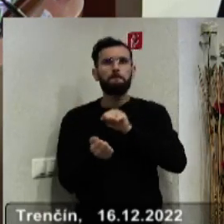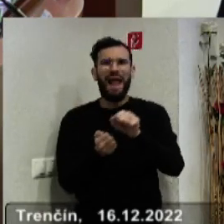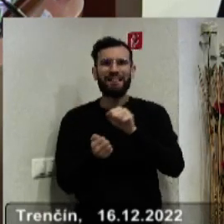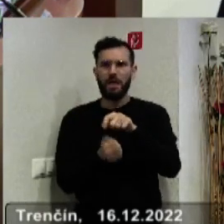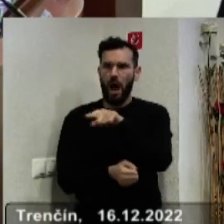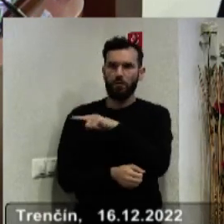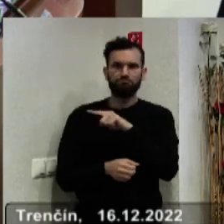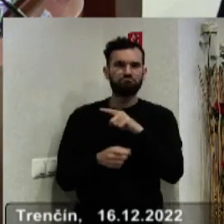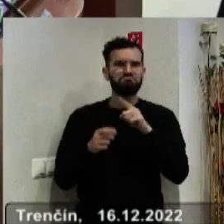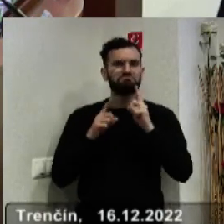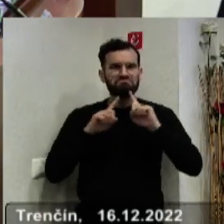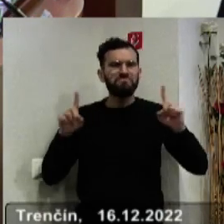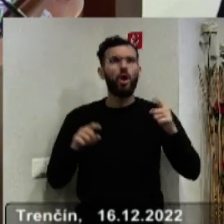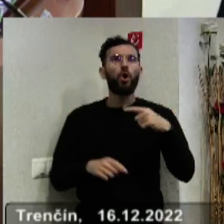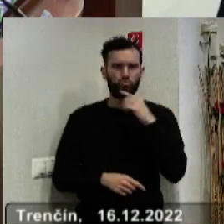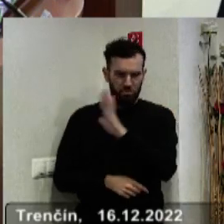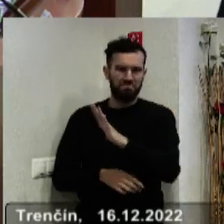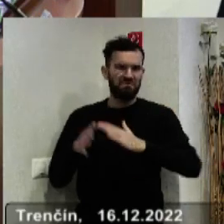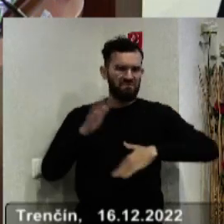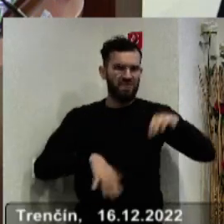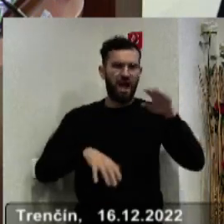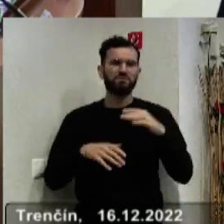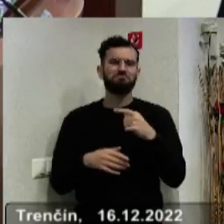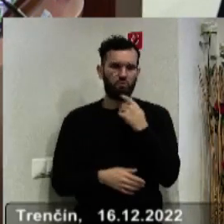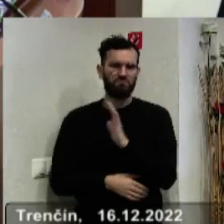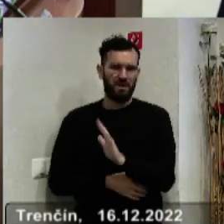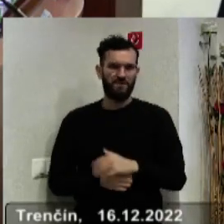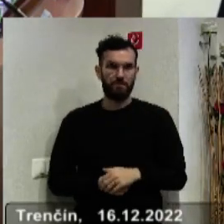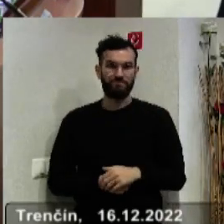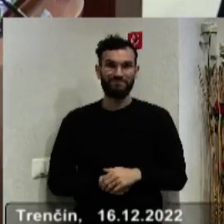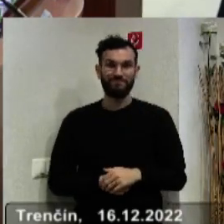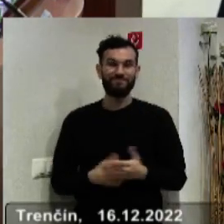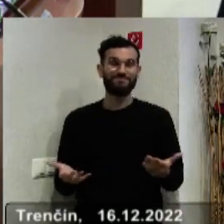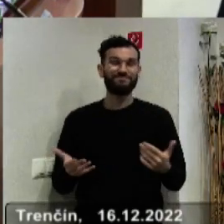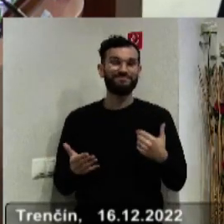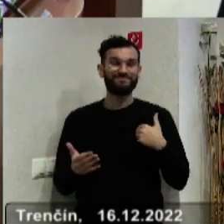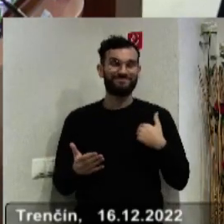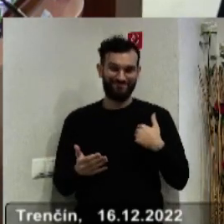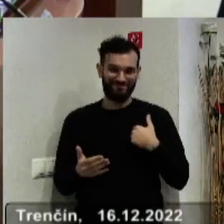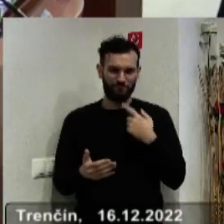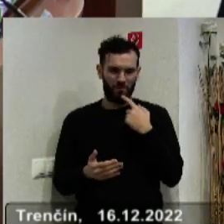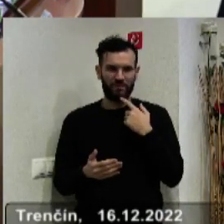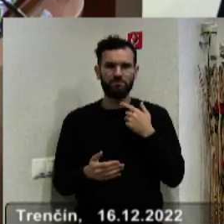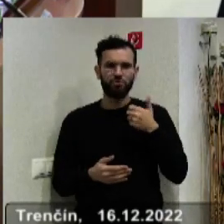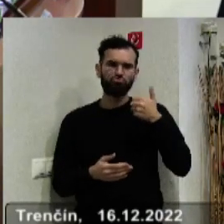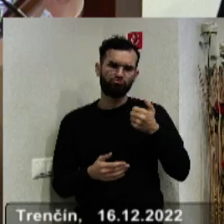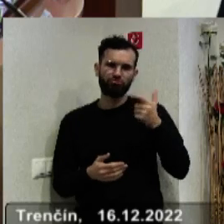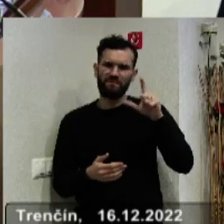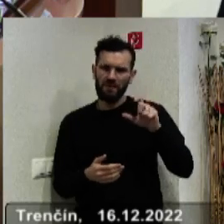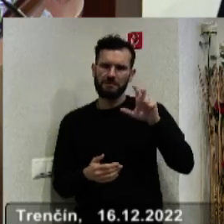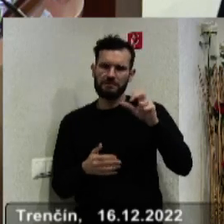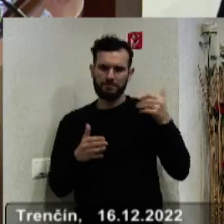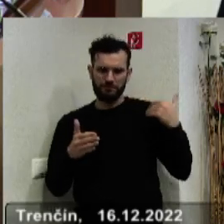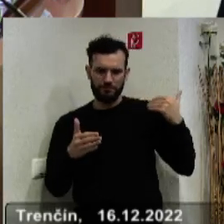a momentálne teda o tejto téme hovoria s nami. Ja som za posledných niekoľko týždňov